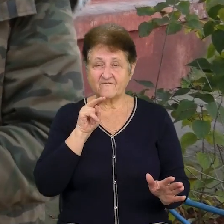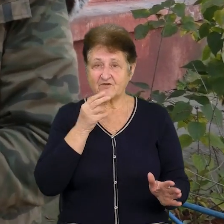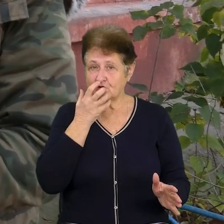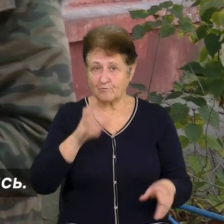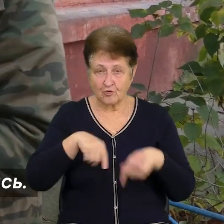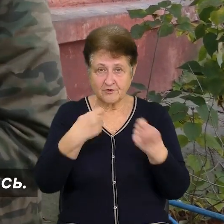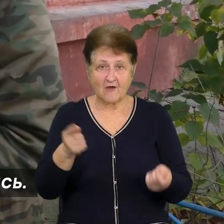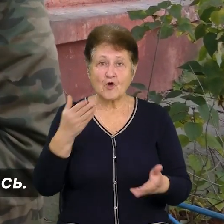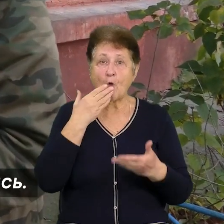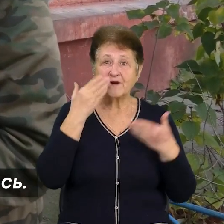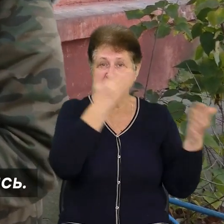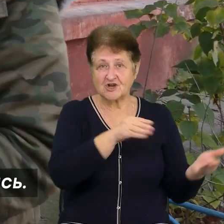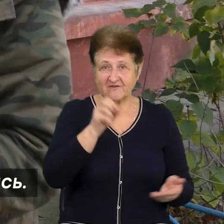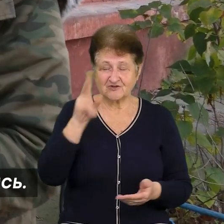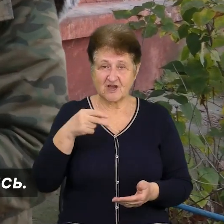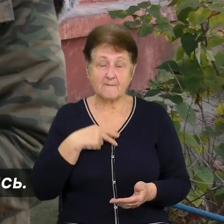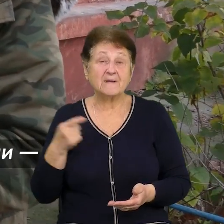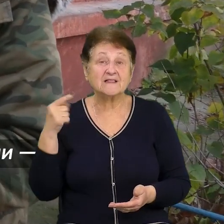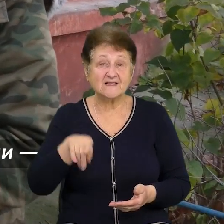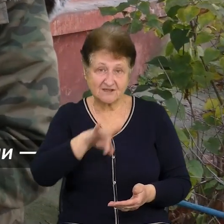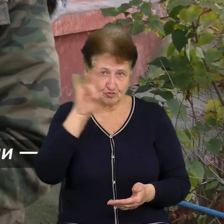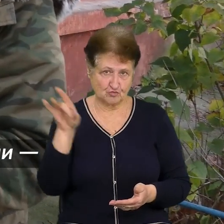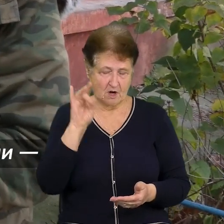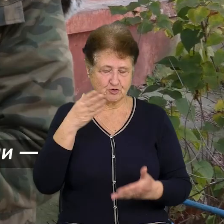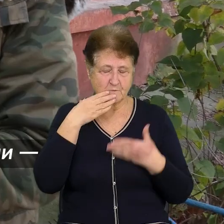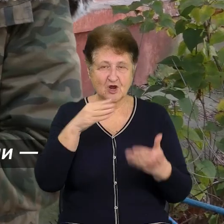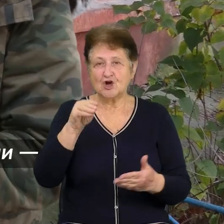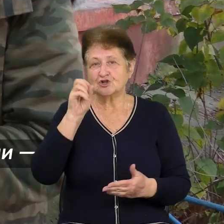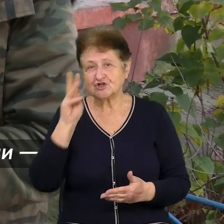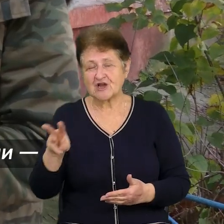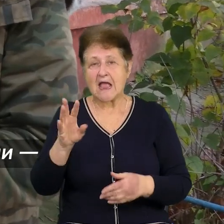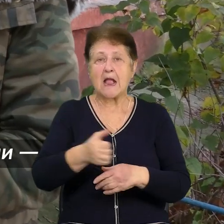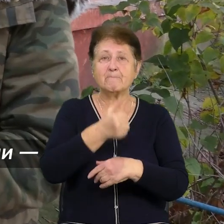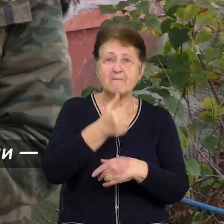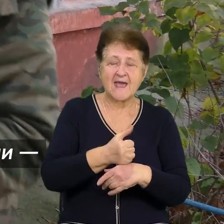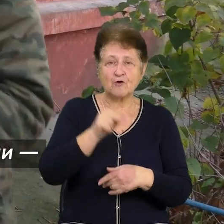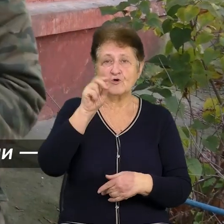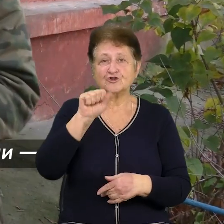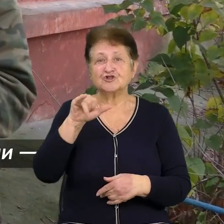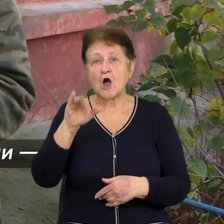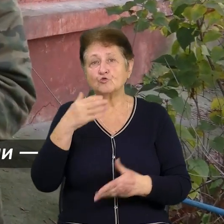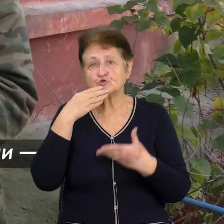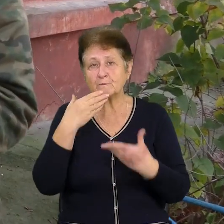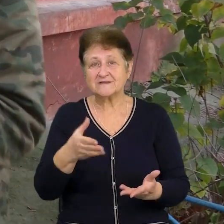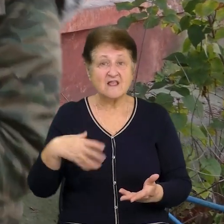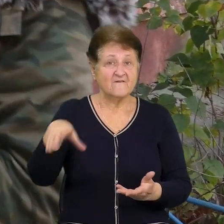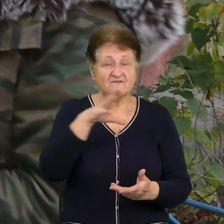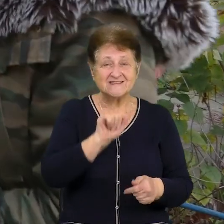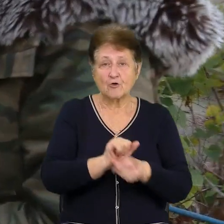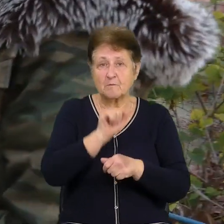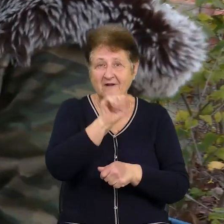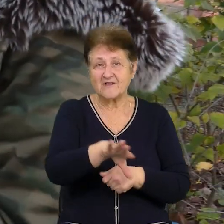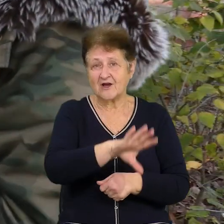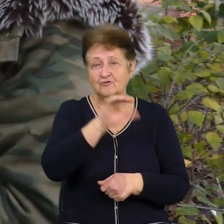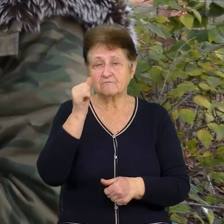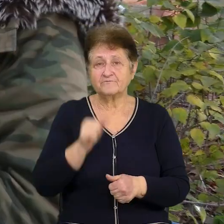обращається в ЖЕК. Так ми в ЖЕК тисячу раз обращались. В ЖЕК, меру, Чаусу писали. Всі нас футболять. Дом з кожним